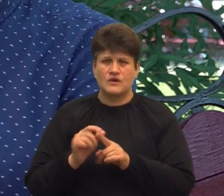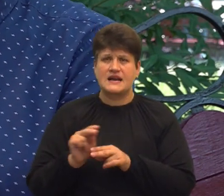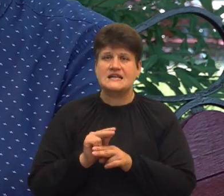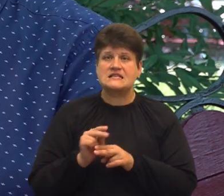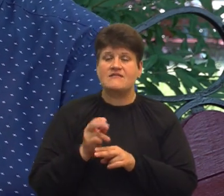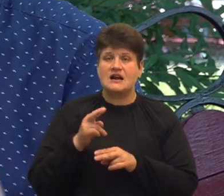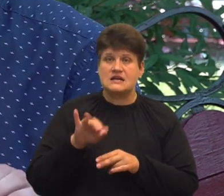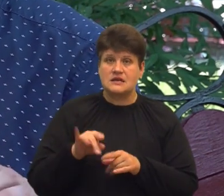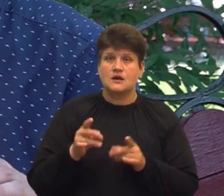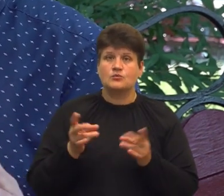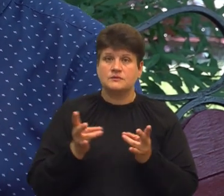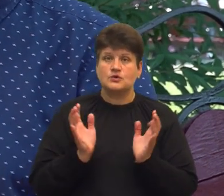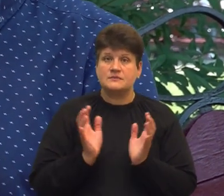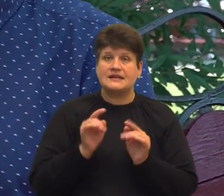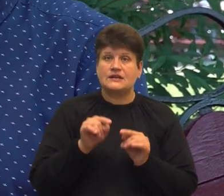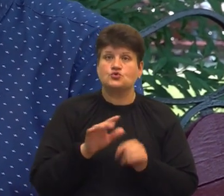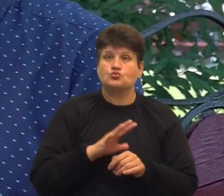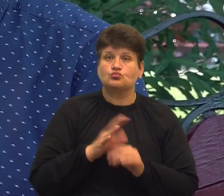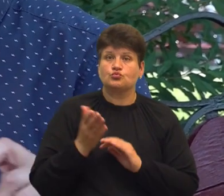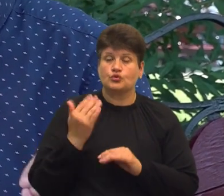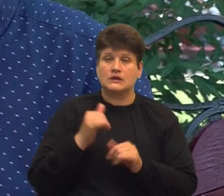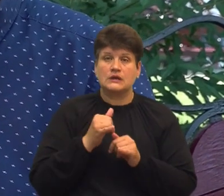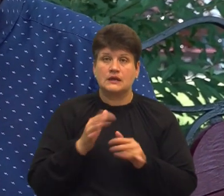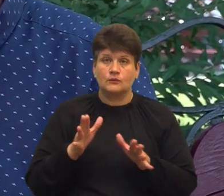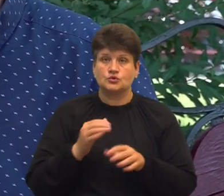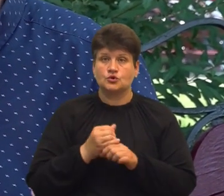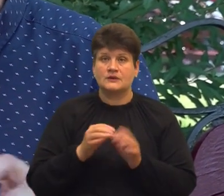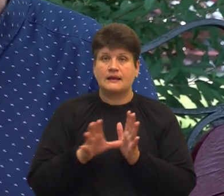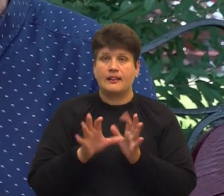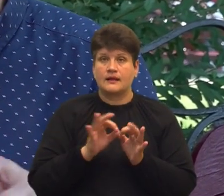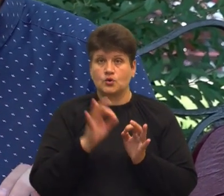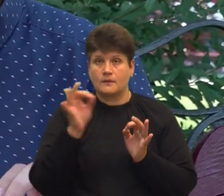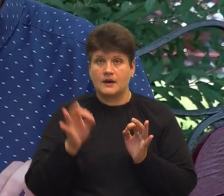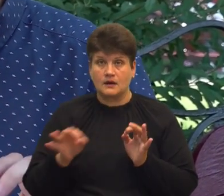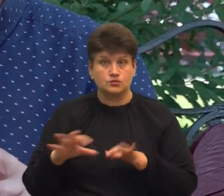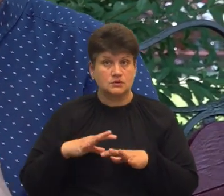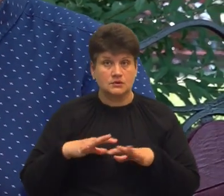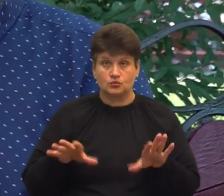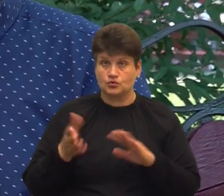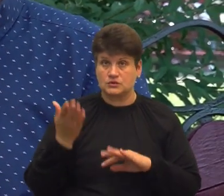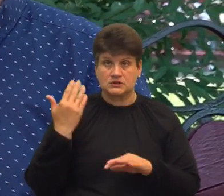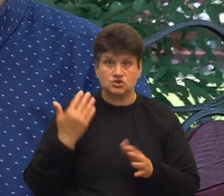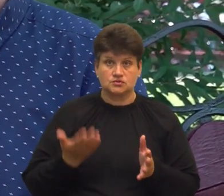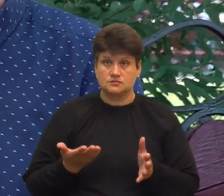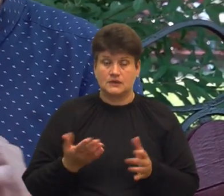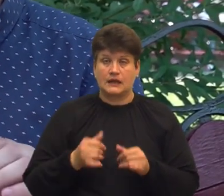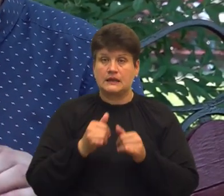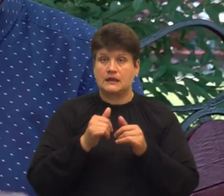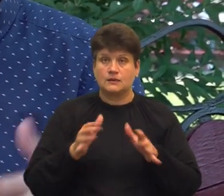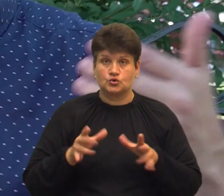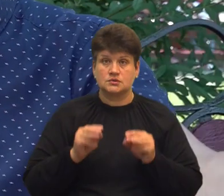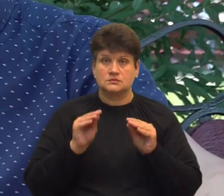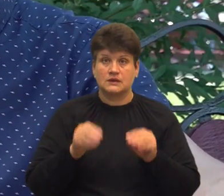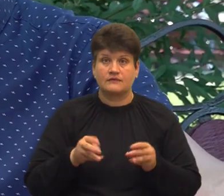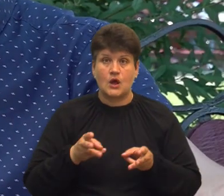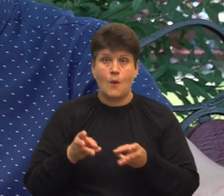що потрібно зберігати тільки те, що було, то значить не можна прокладати електромереж, тому що їх не було раніше Значить не можна прокладати опалення,